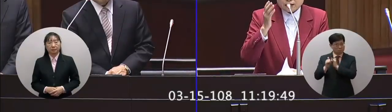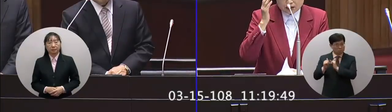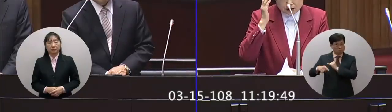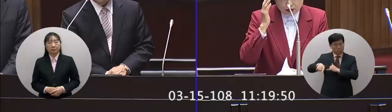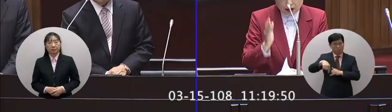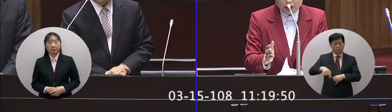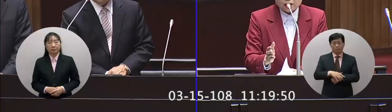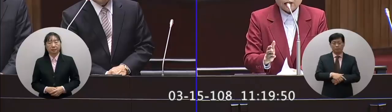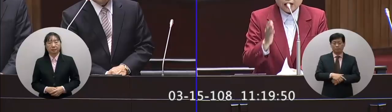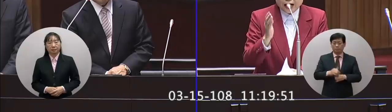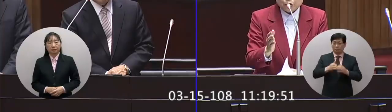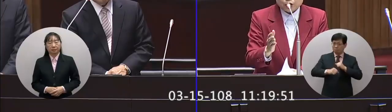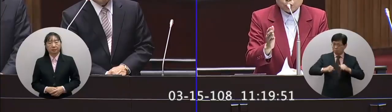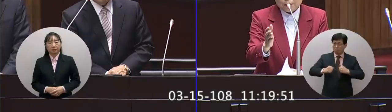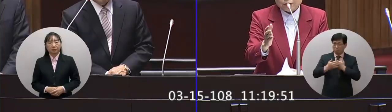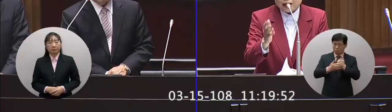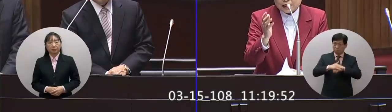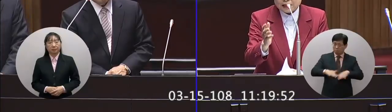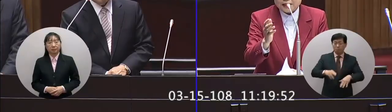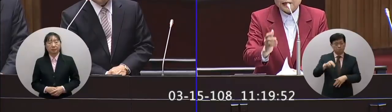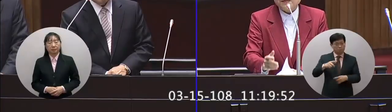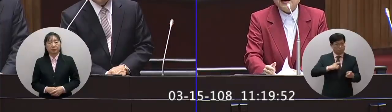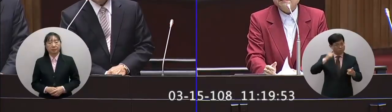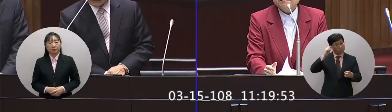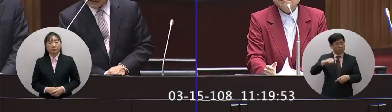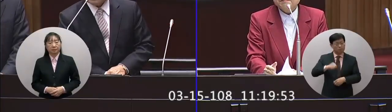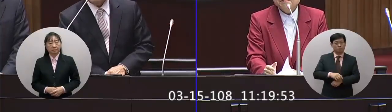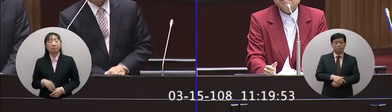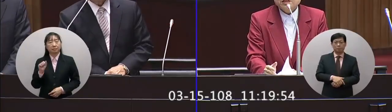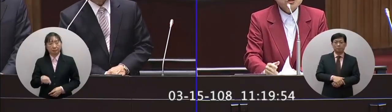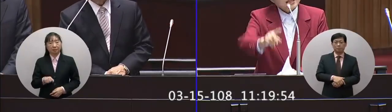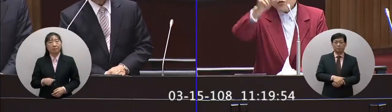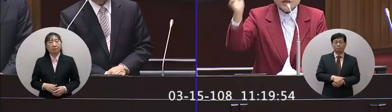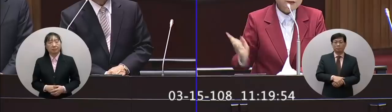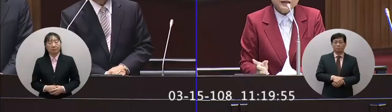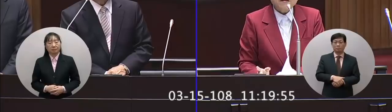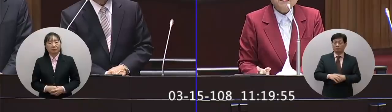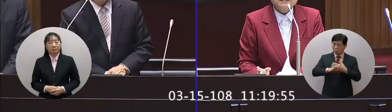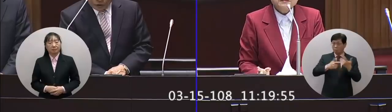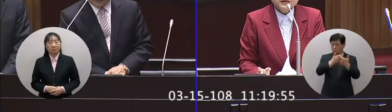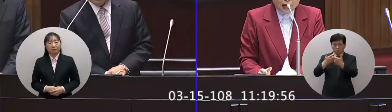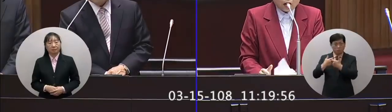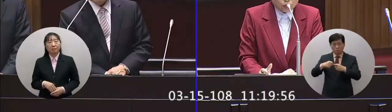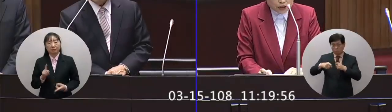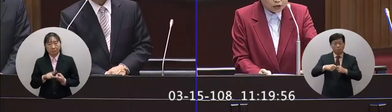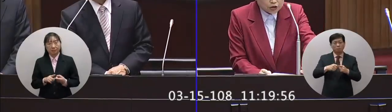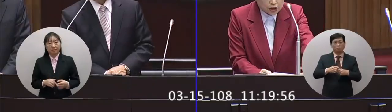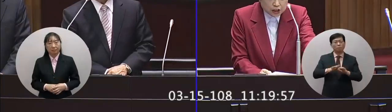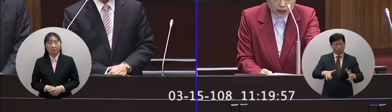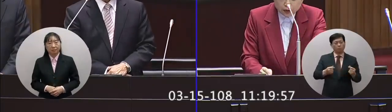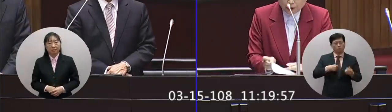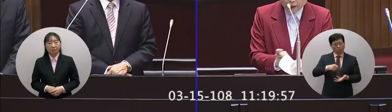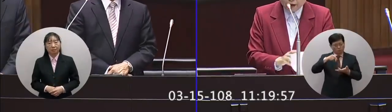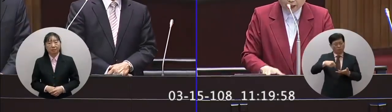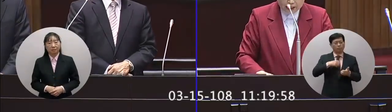的生命的安全做個保障你贊成嗎贊成就相關的配套對好,我今天